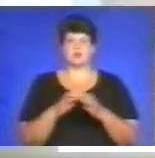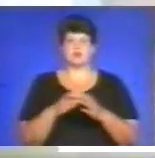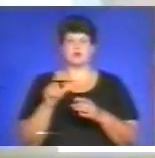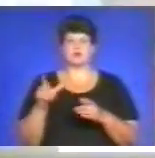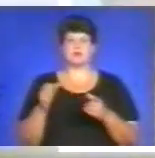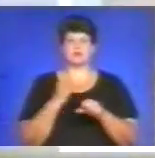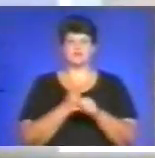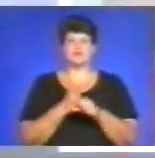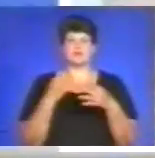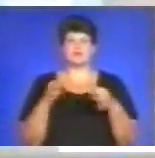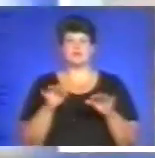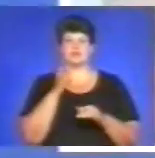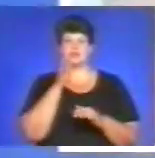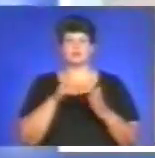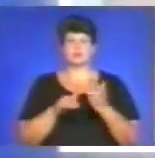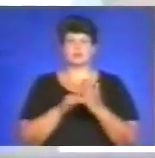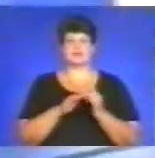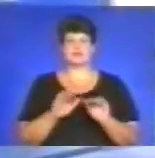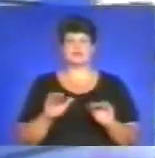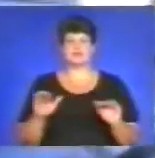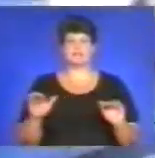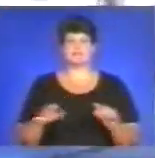вільний час для того, щоб допомогти дітям.